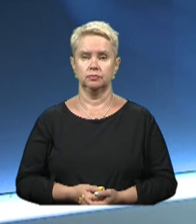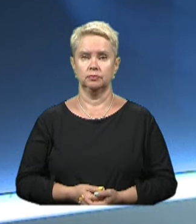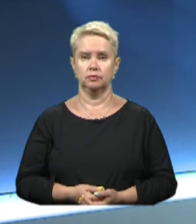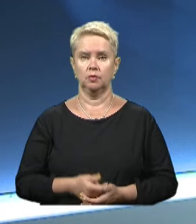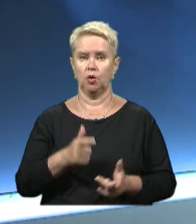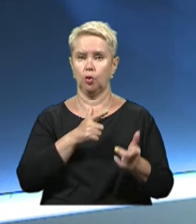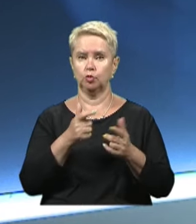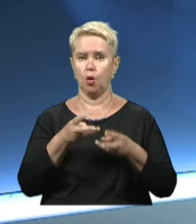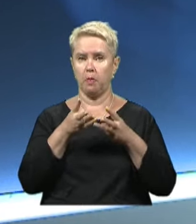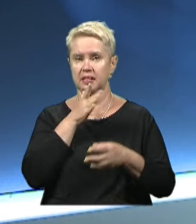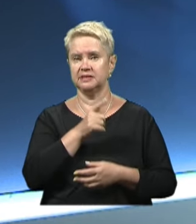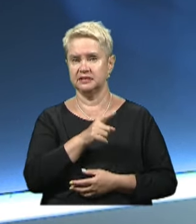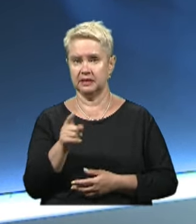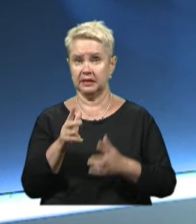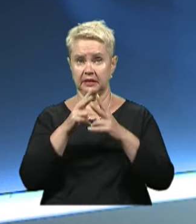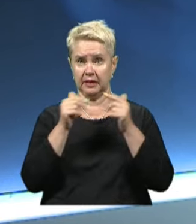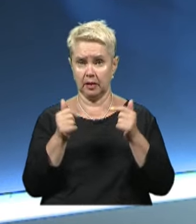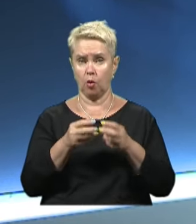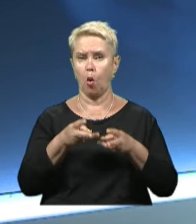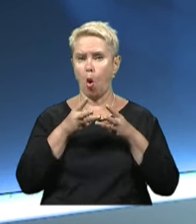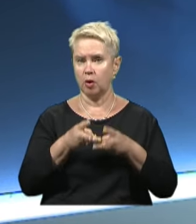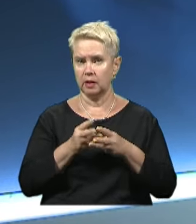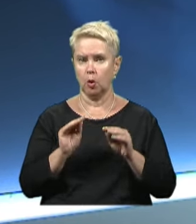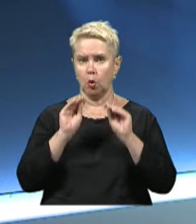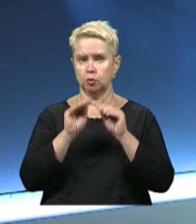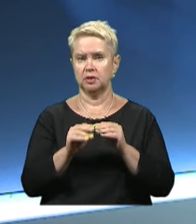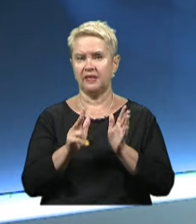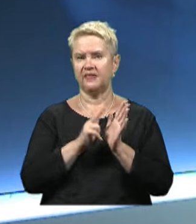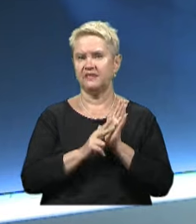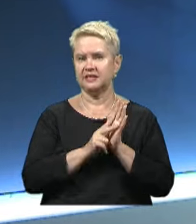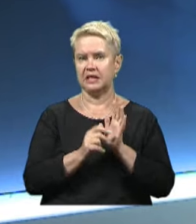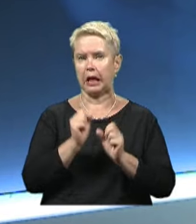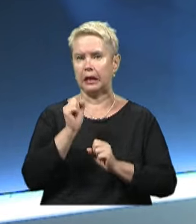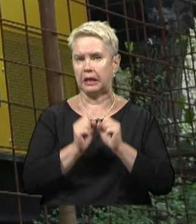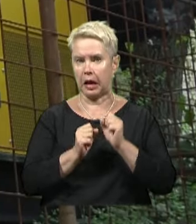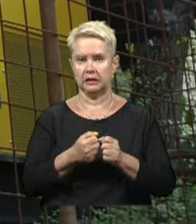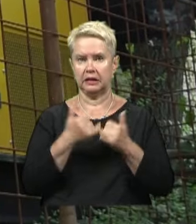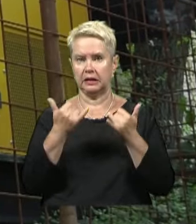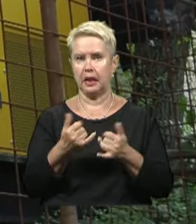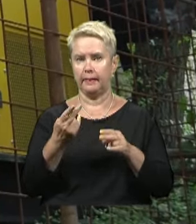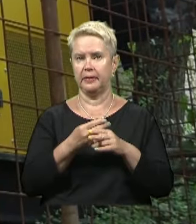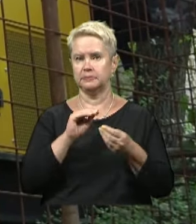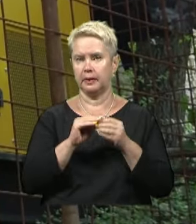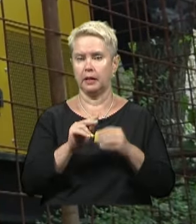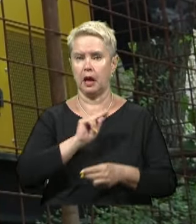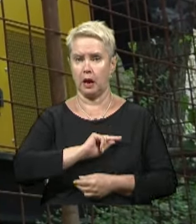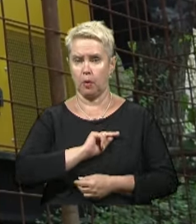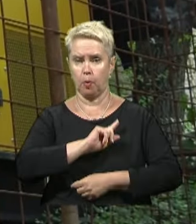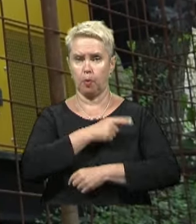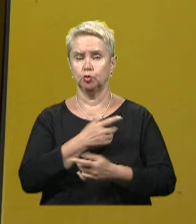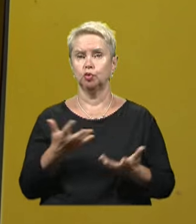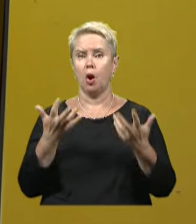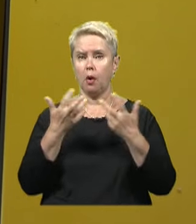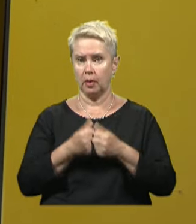Готуються до опалювального сезону у Дніпрі в котельнях. Встановили понад 80 генераторів для безперебійної роботи. Це потужне